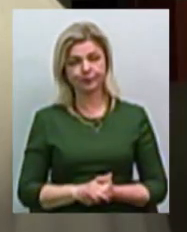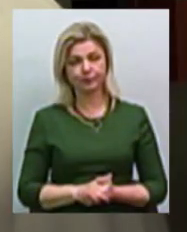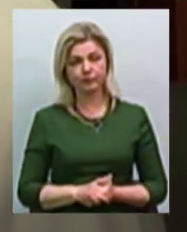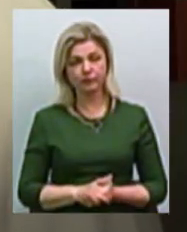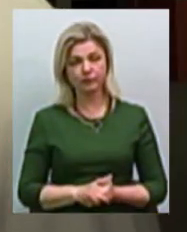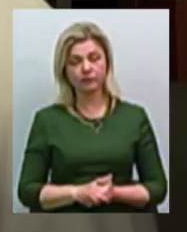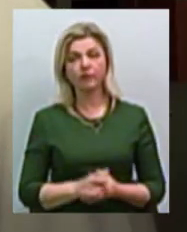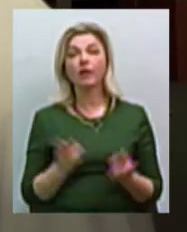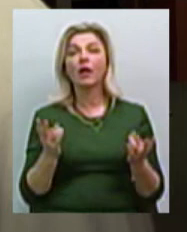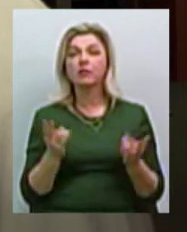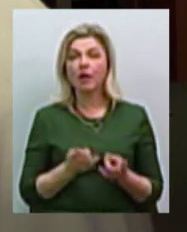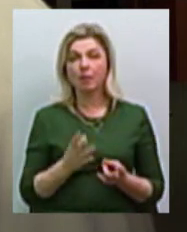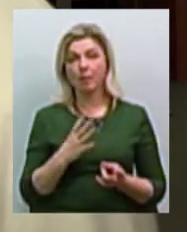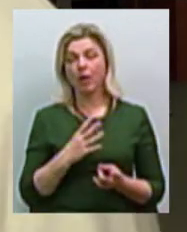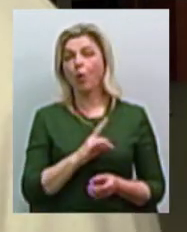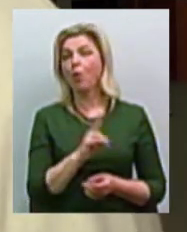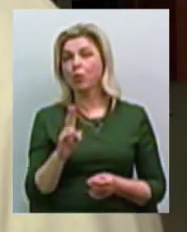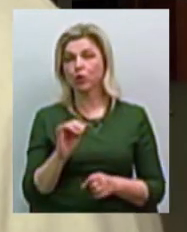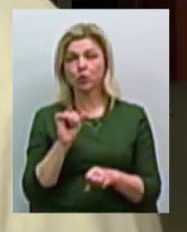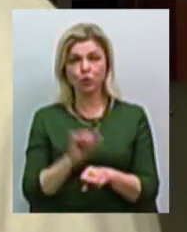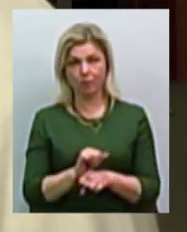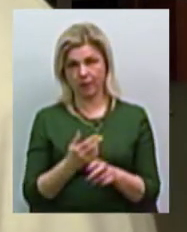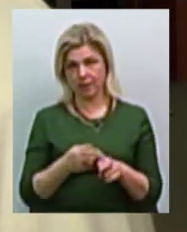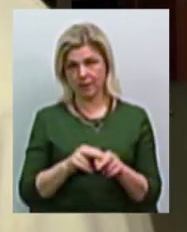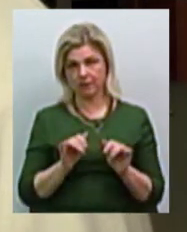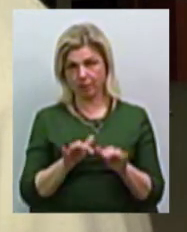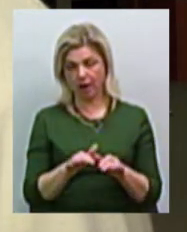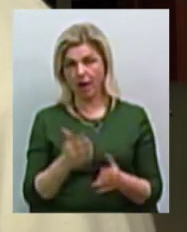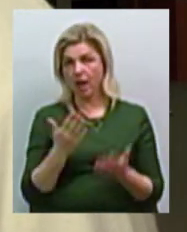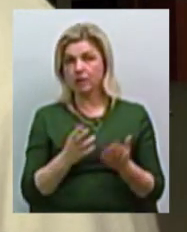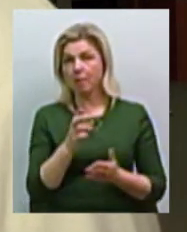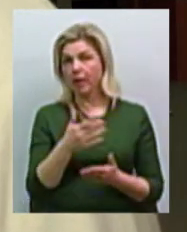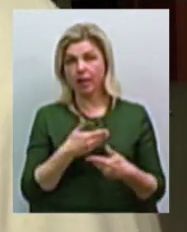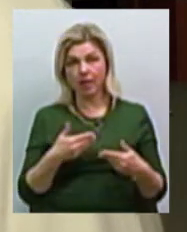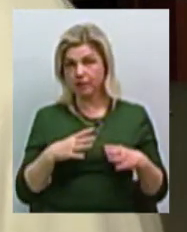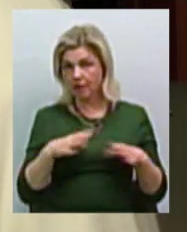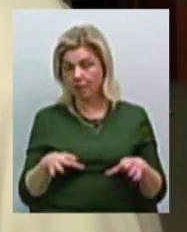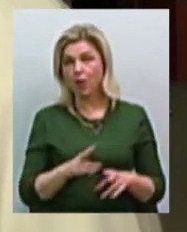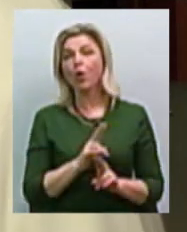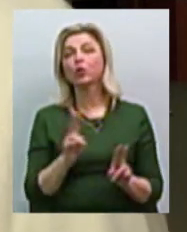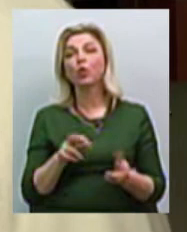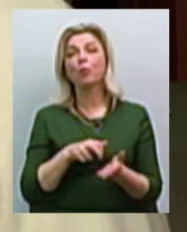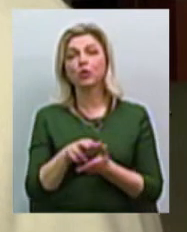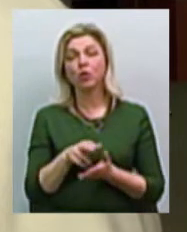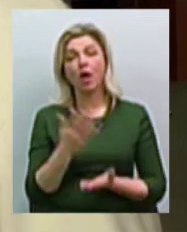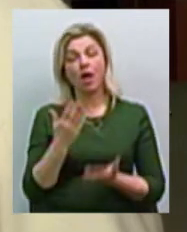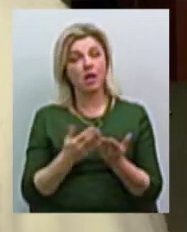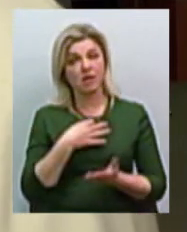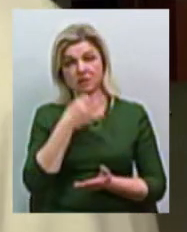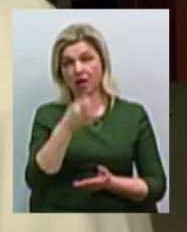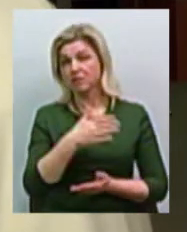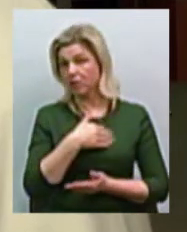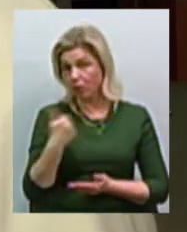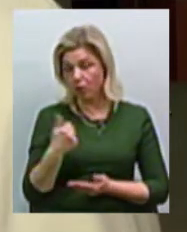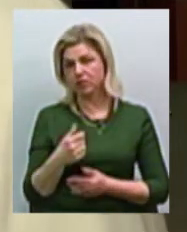«Тому що треба було комусь зупиняти цю справу. Якщо нас би не було, хто пішов би? Сказав би не пішов – змусили б.